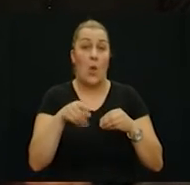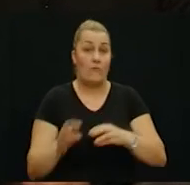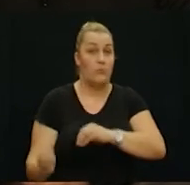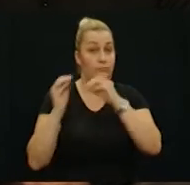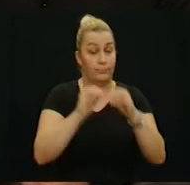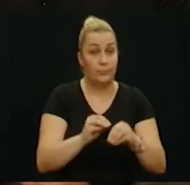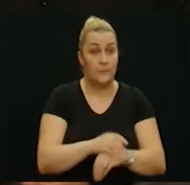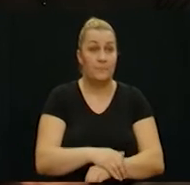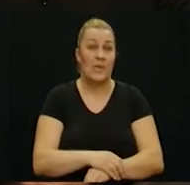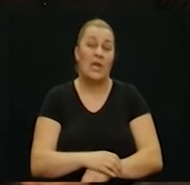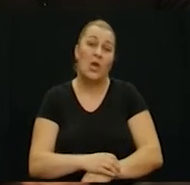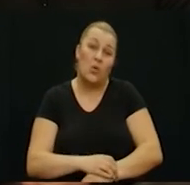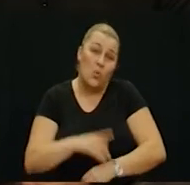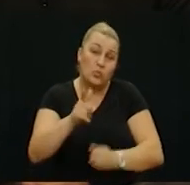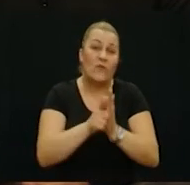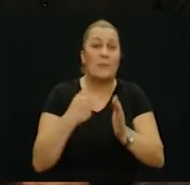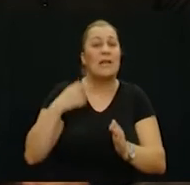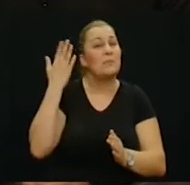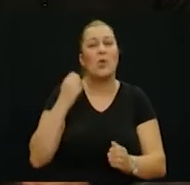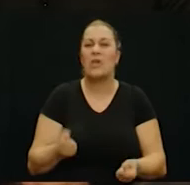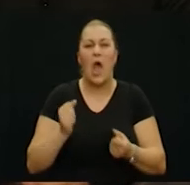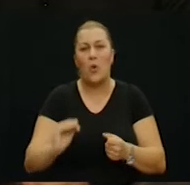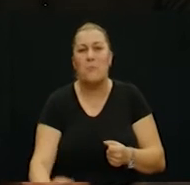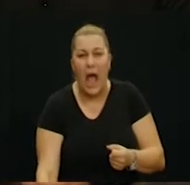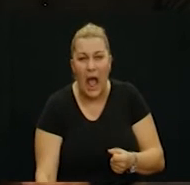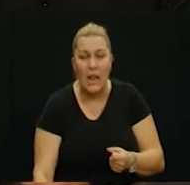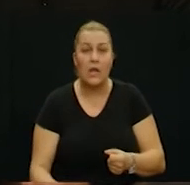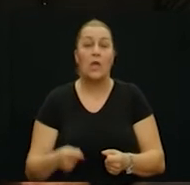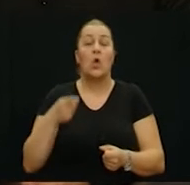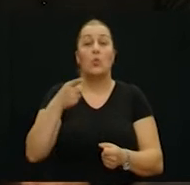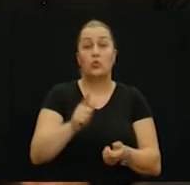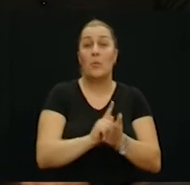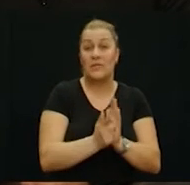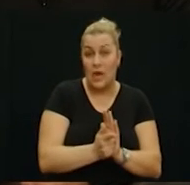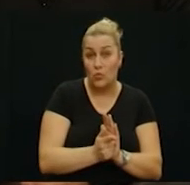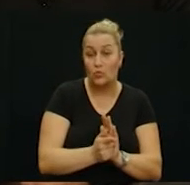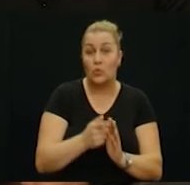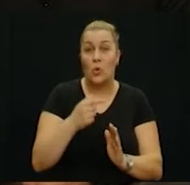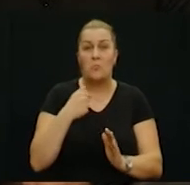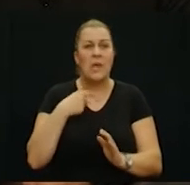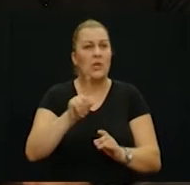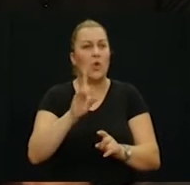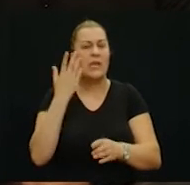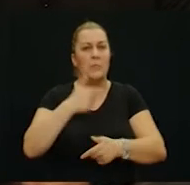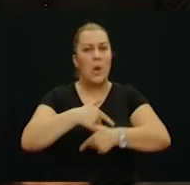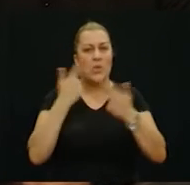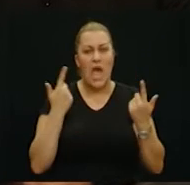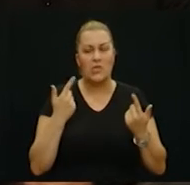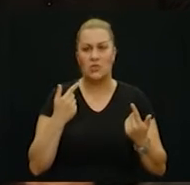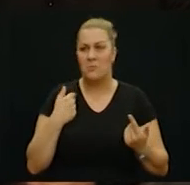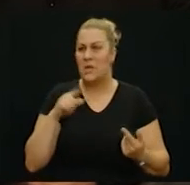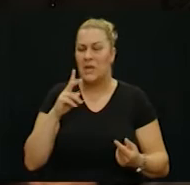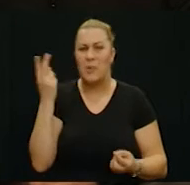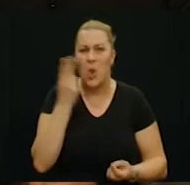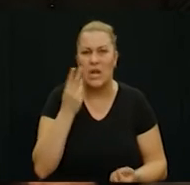sredinu? Ja sam tad bio još jako mali i u tom trenutku meni sve to nije bilo ni jasno ni